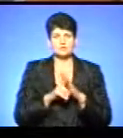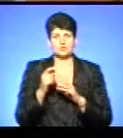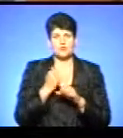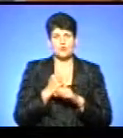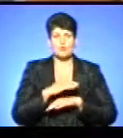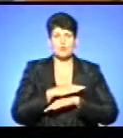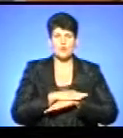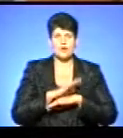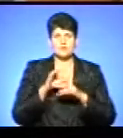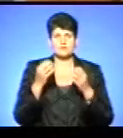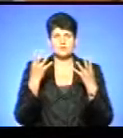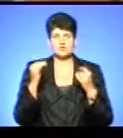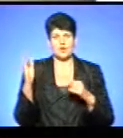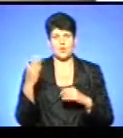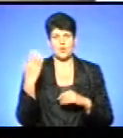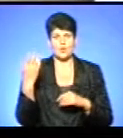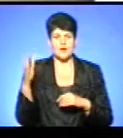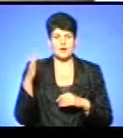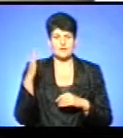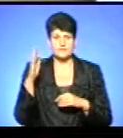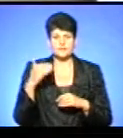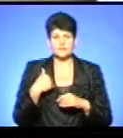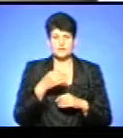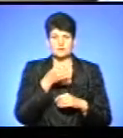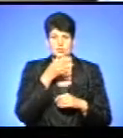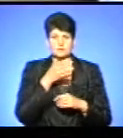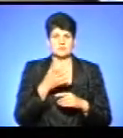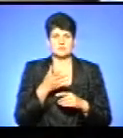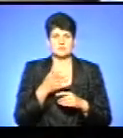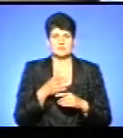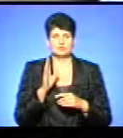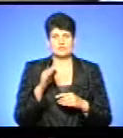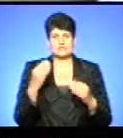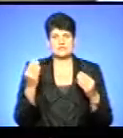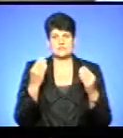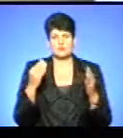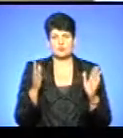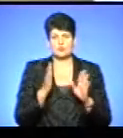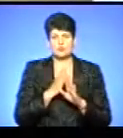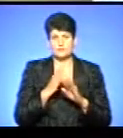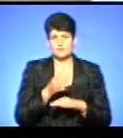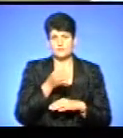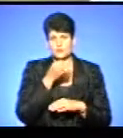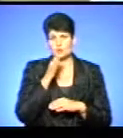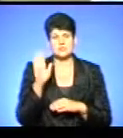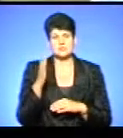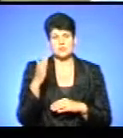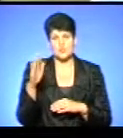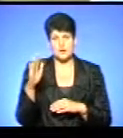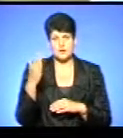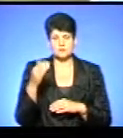уроки, а потім ще гуляємо. Мені подобається бути на свіжому повітрі, подобається гуляти,